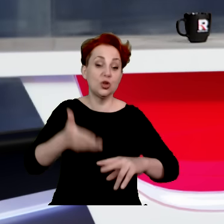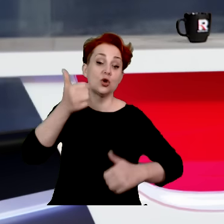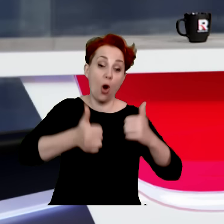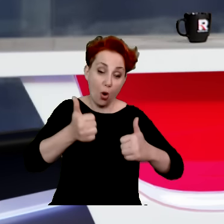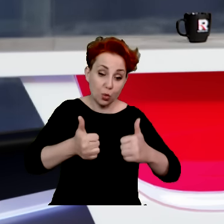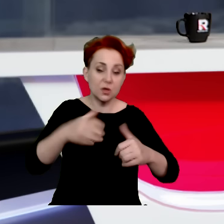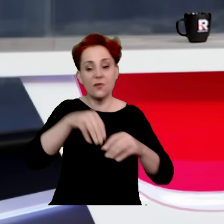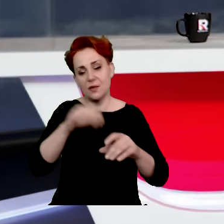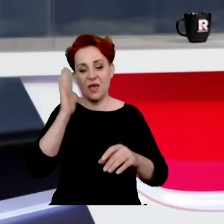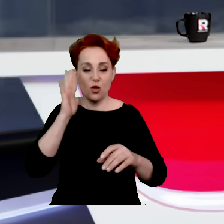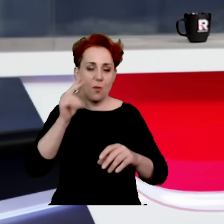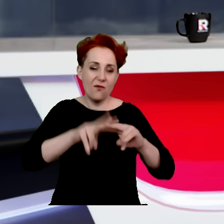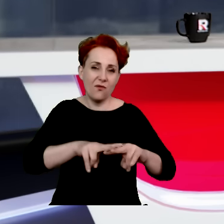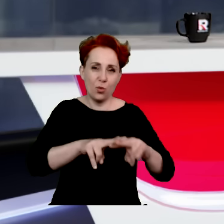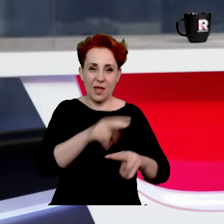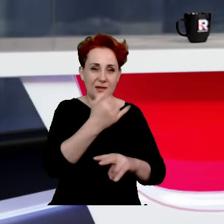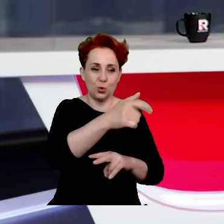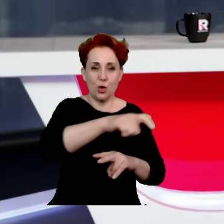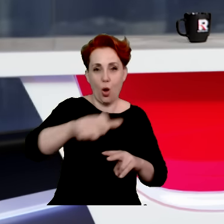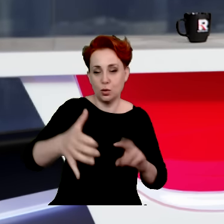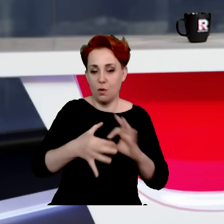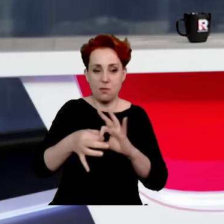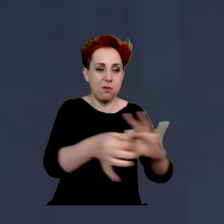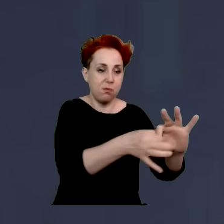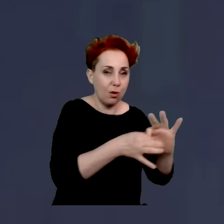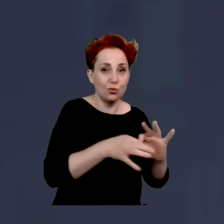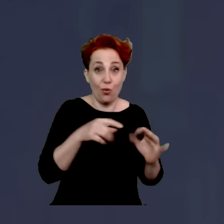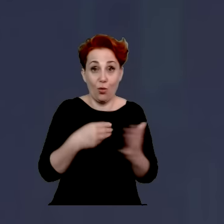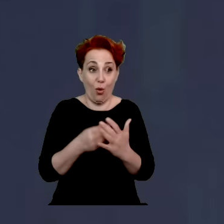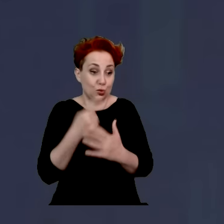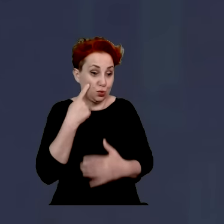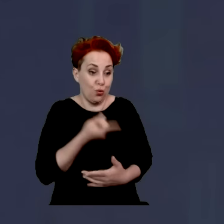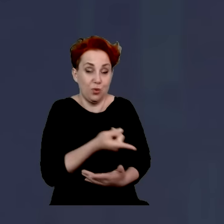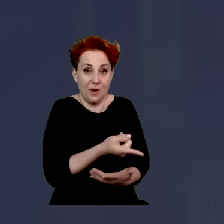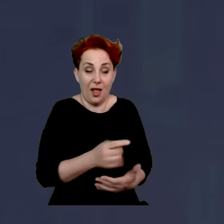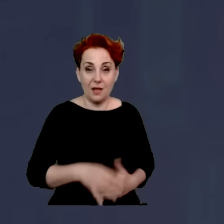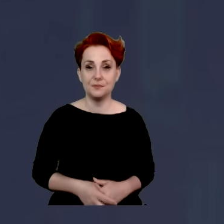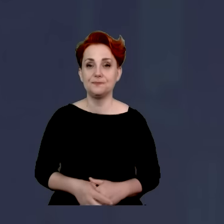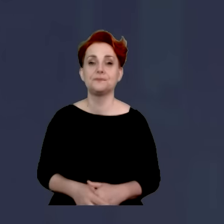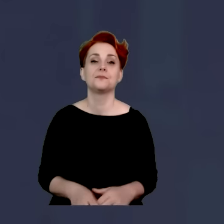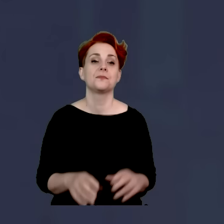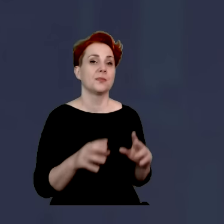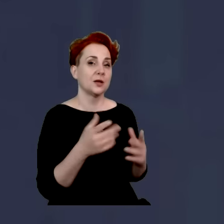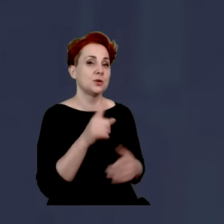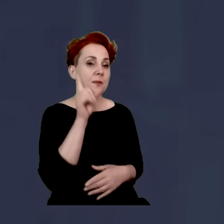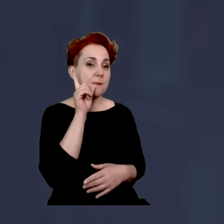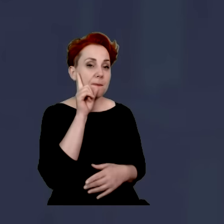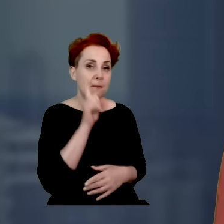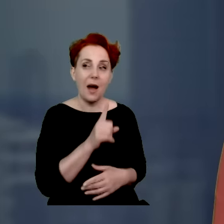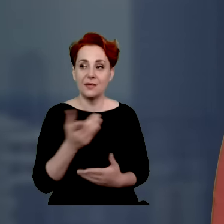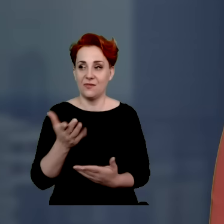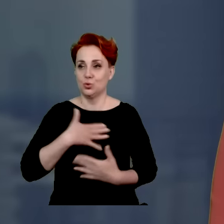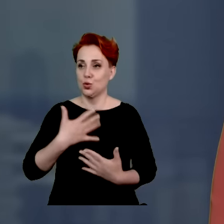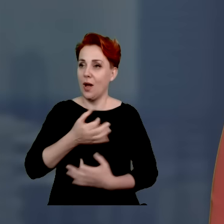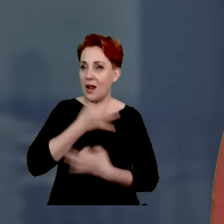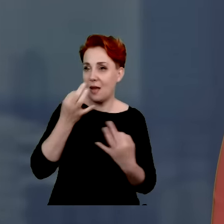ludzie są powiązani z tą fundacją i to kosztowało, proszę pana, ten pomysł. No tak, wie pani, ja... Żeby się pan czuł lepiej, czy ja, ja